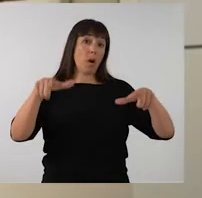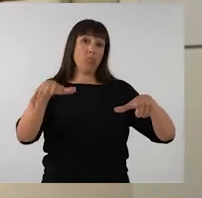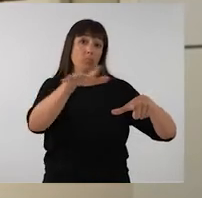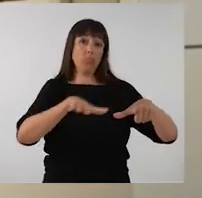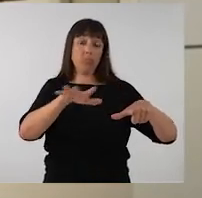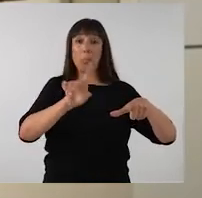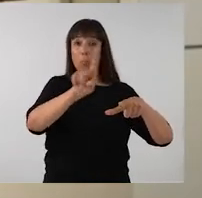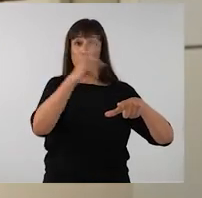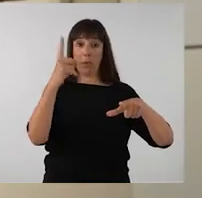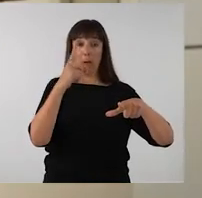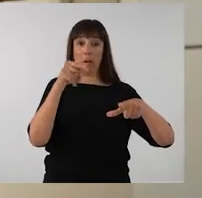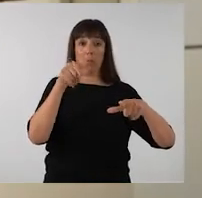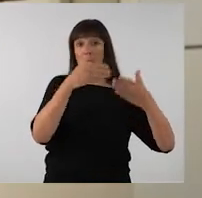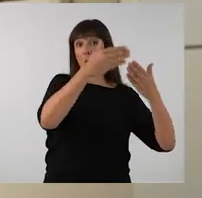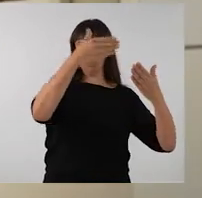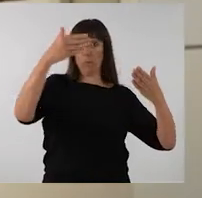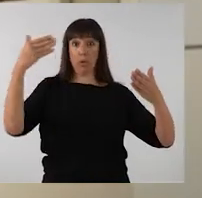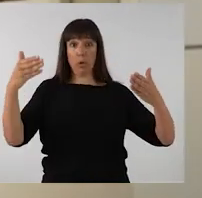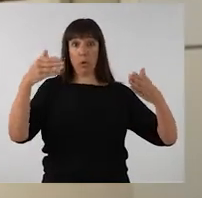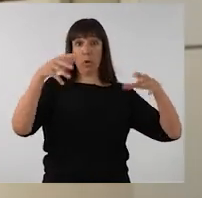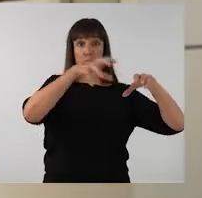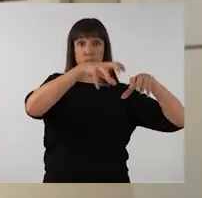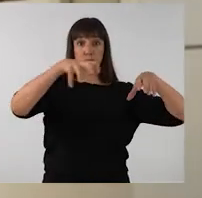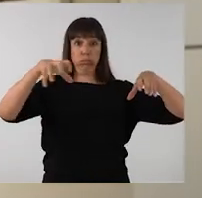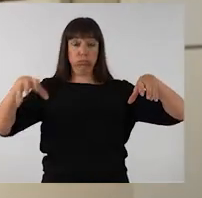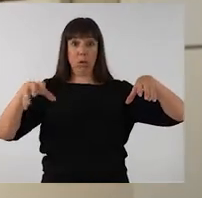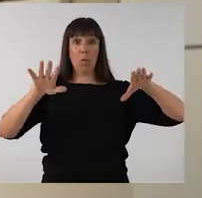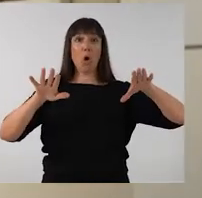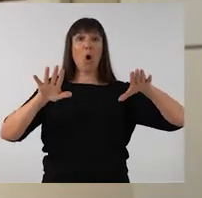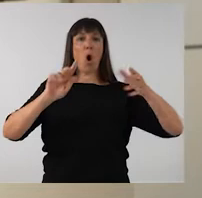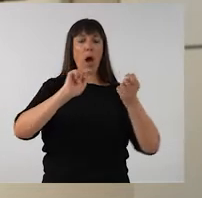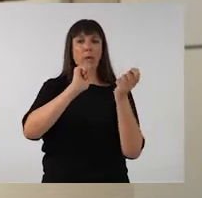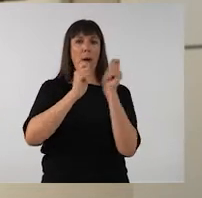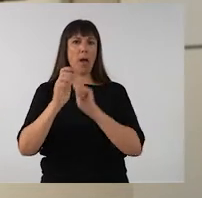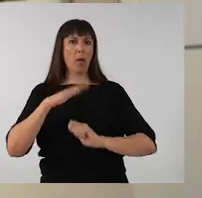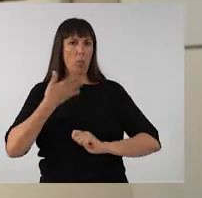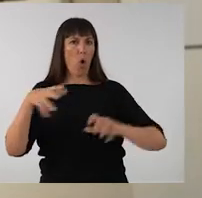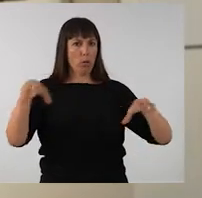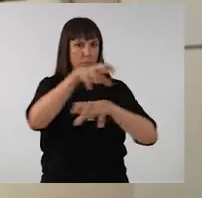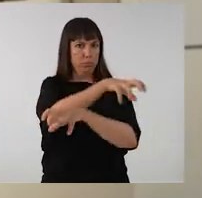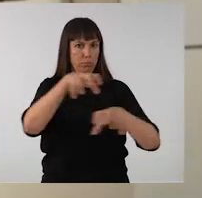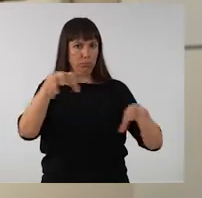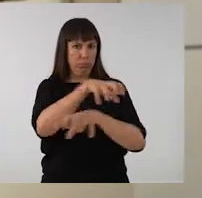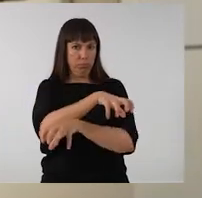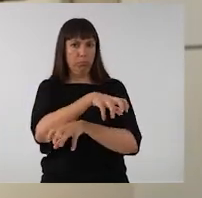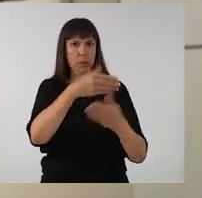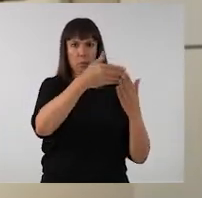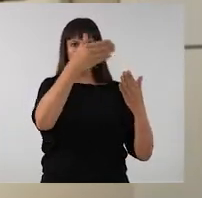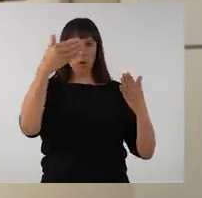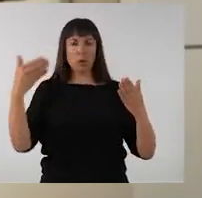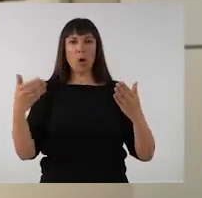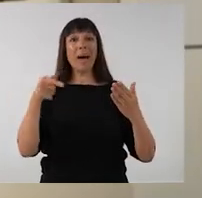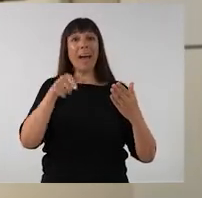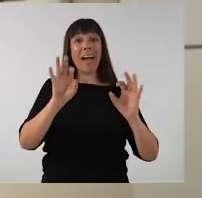El Hi ha un dels àmbits, el primer en aquest muntatge, tot i que l'ordre dels àmbits pot variar al llarg de la